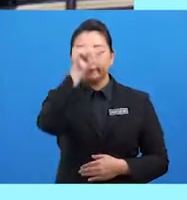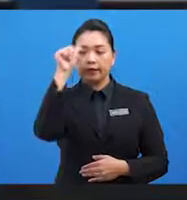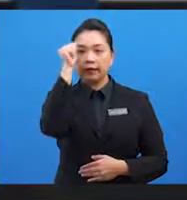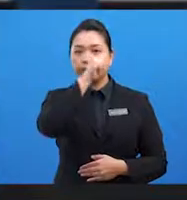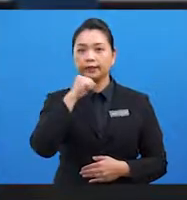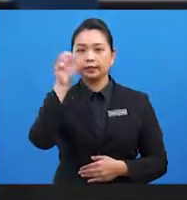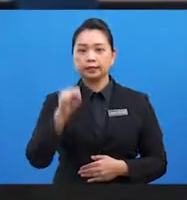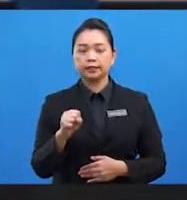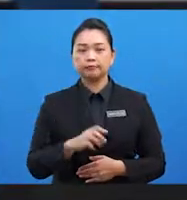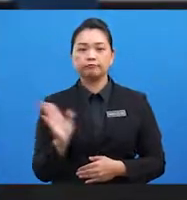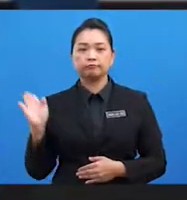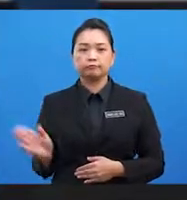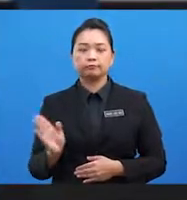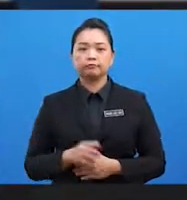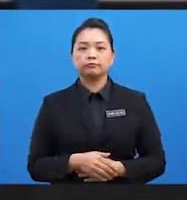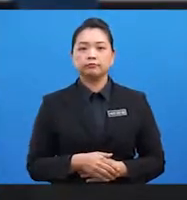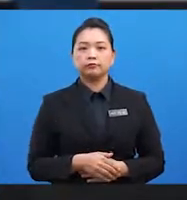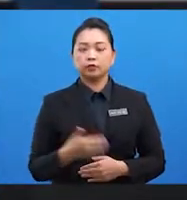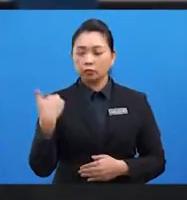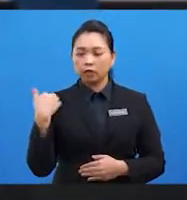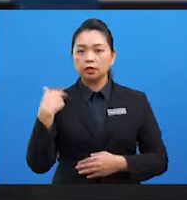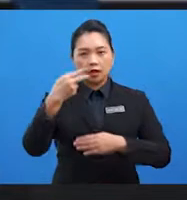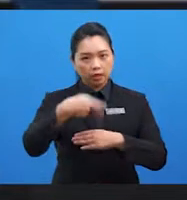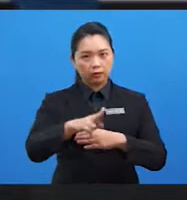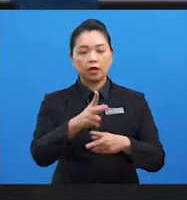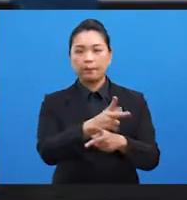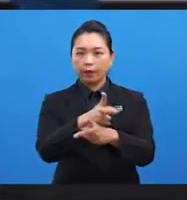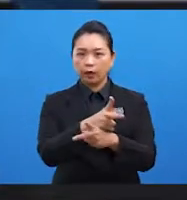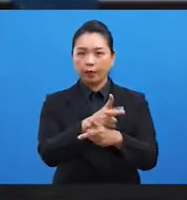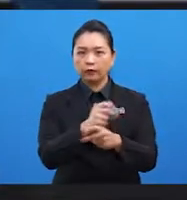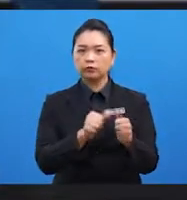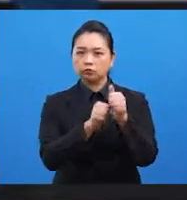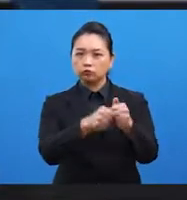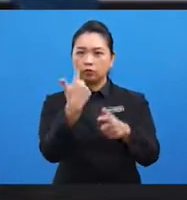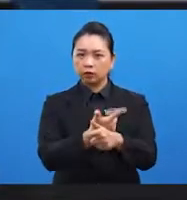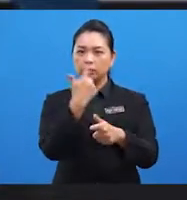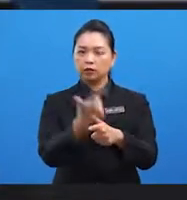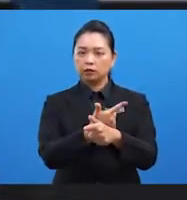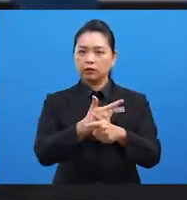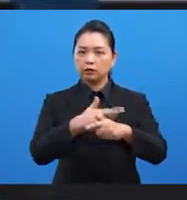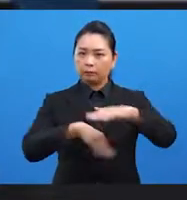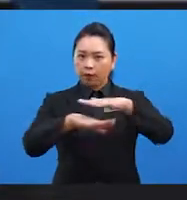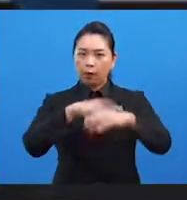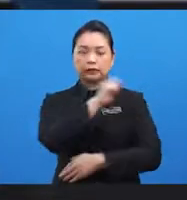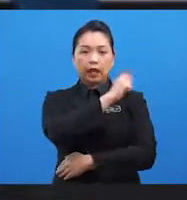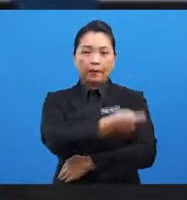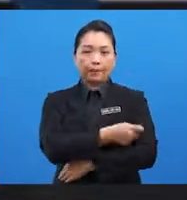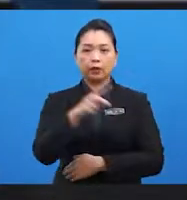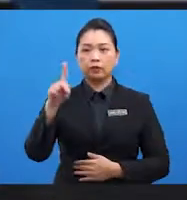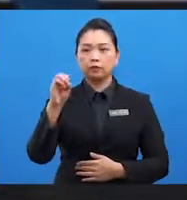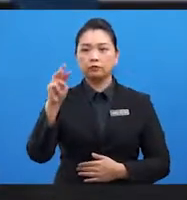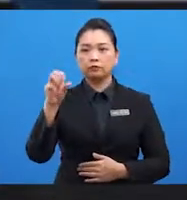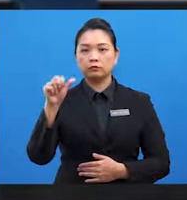Malaysia juga menghantar pegawai mengikuti latihan menerusi pembiayaan di bawah tabung Commonwealth